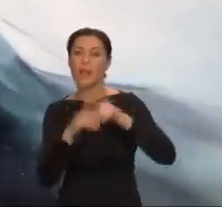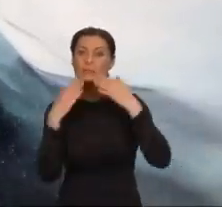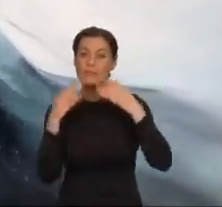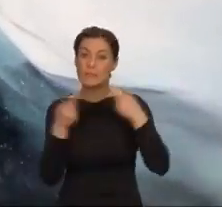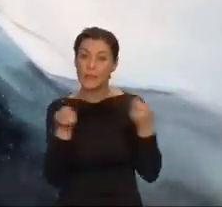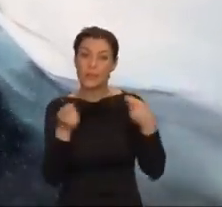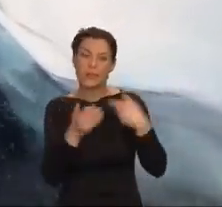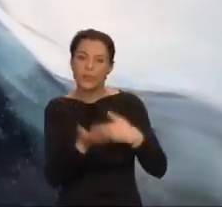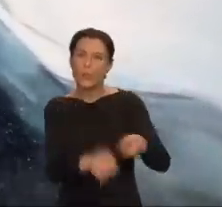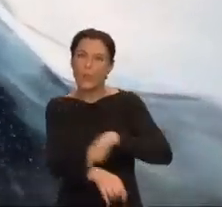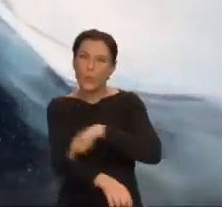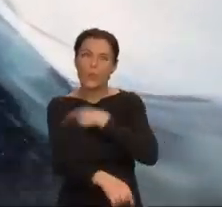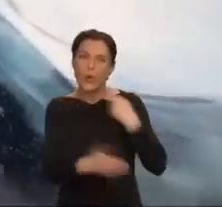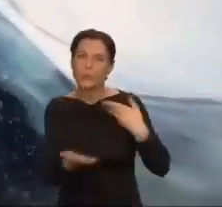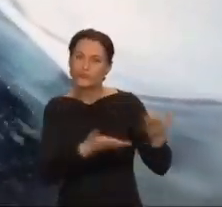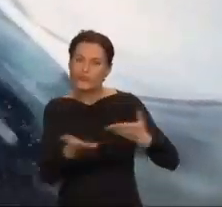współpracy.